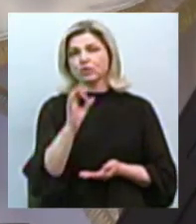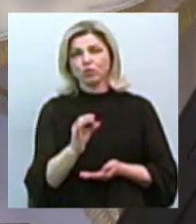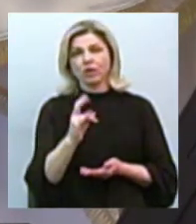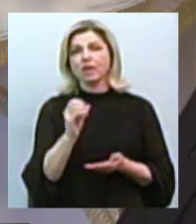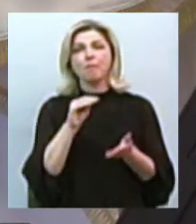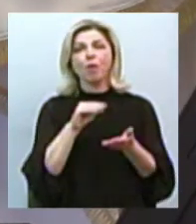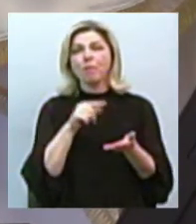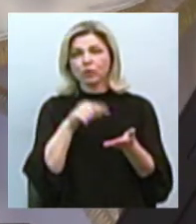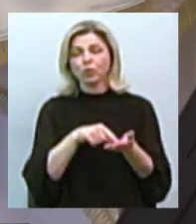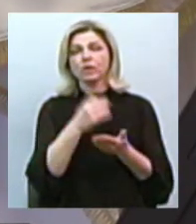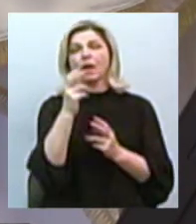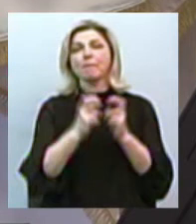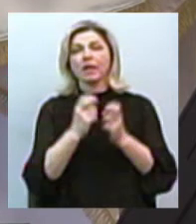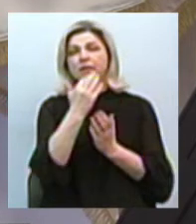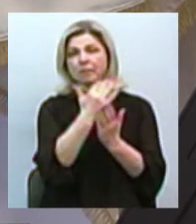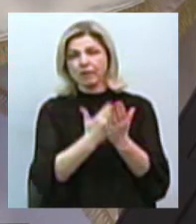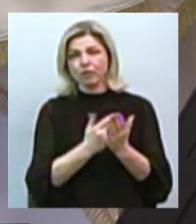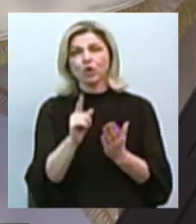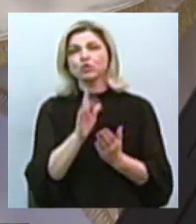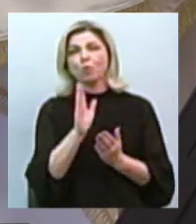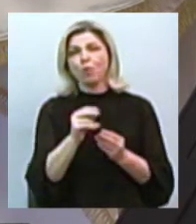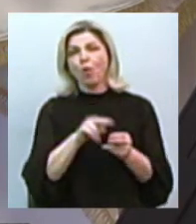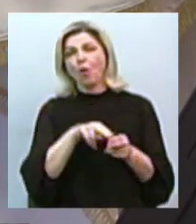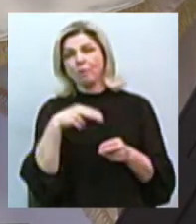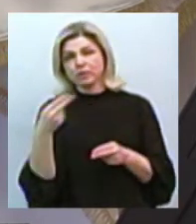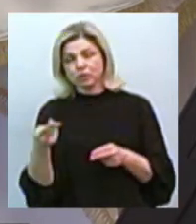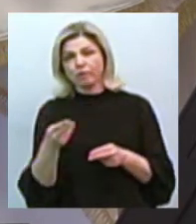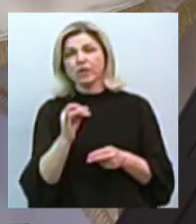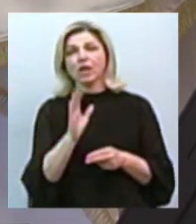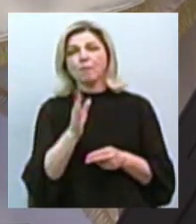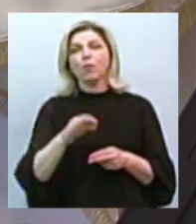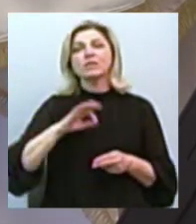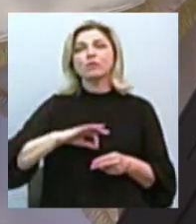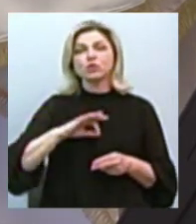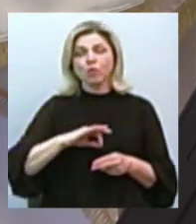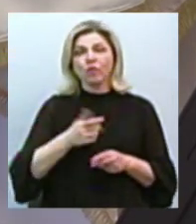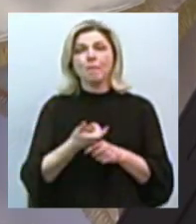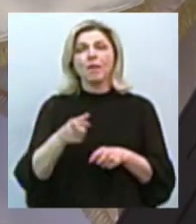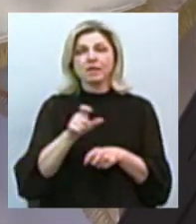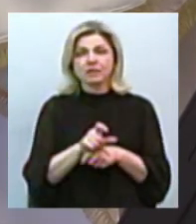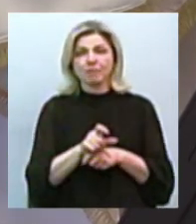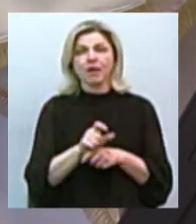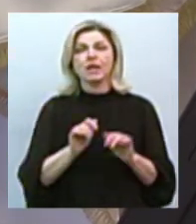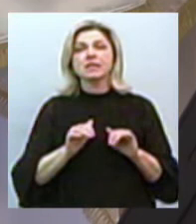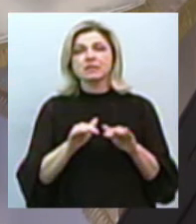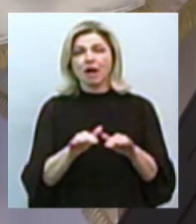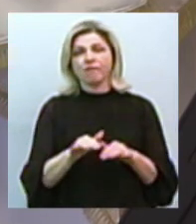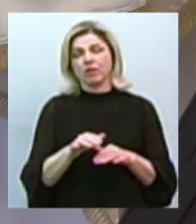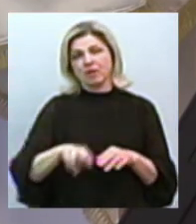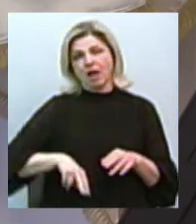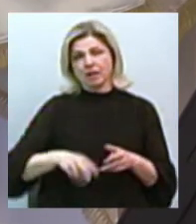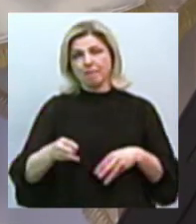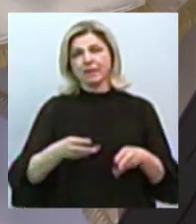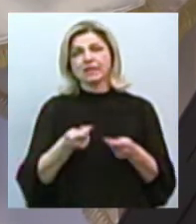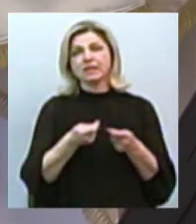підприємств, яким буде щось там компенсовано. Більш того, будемо на них застосовувати максимальні заходи адміністративного впливу.